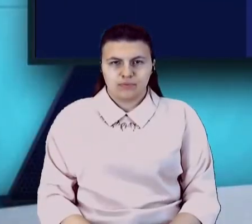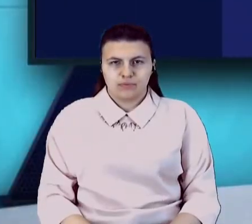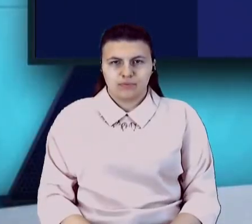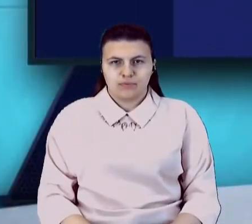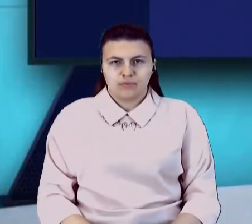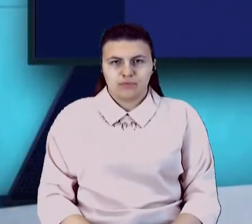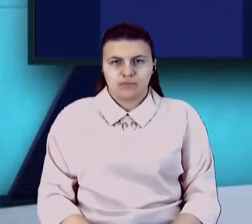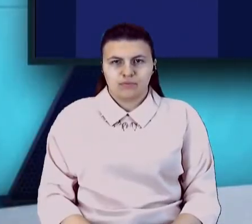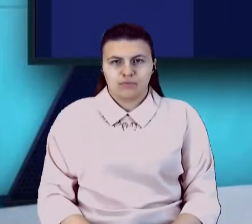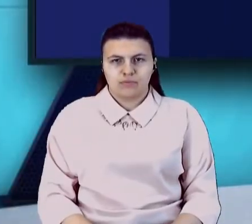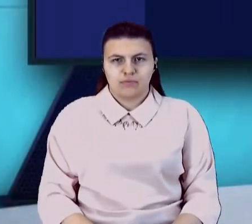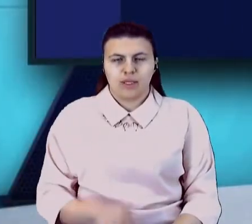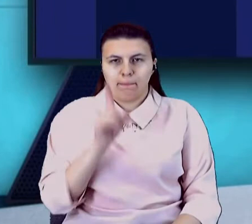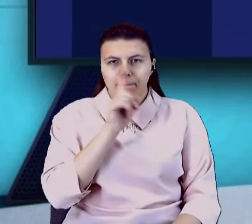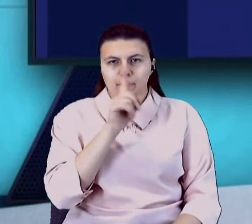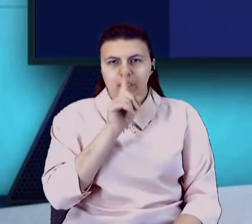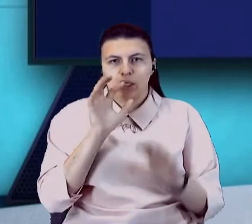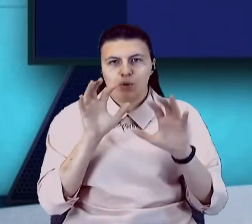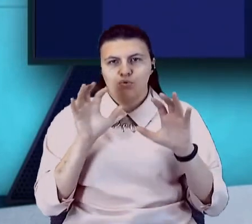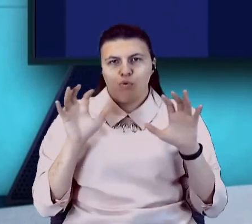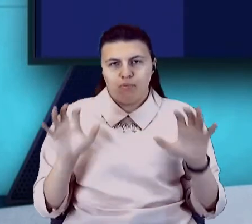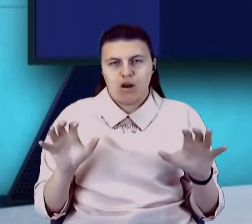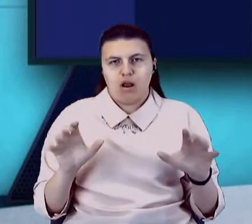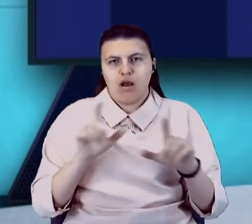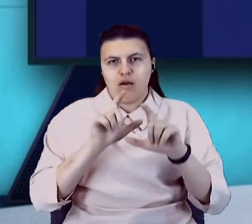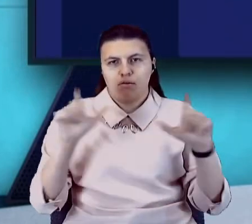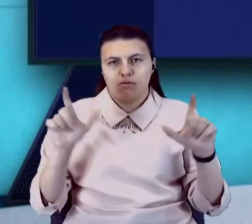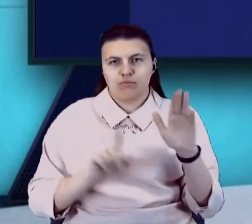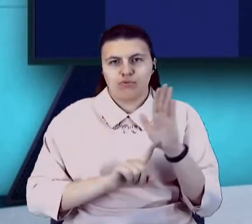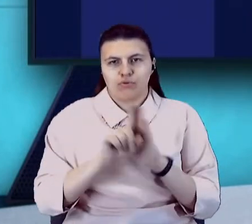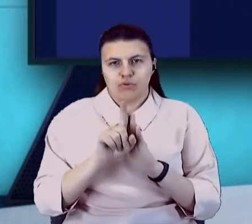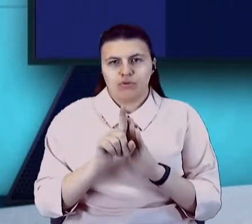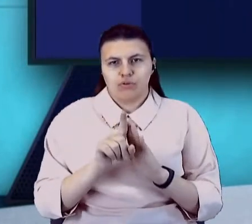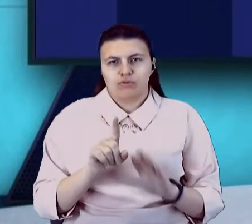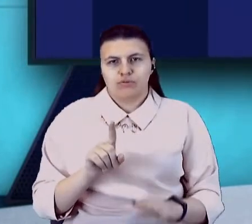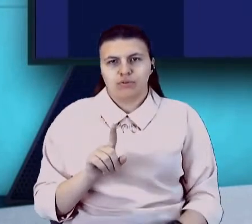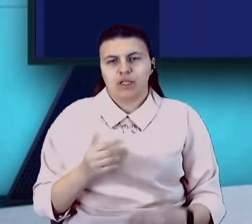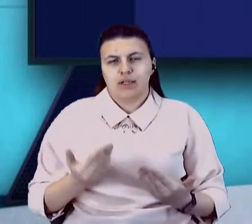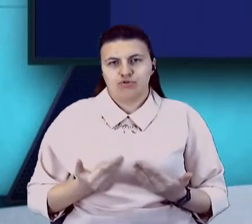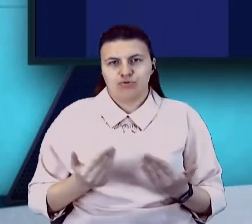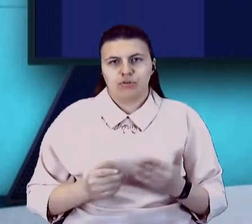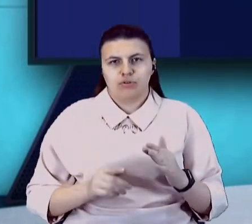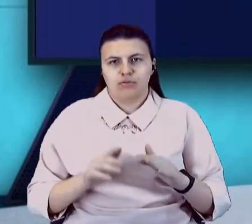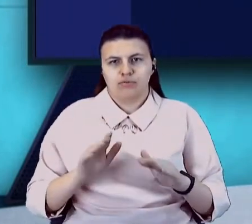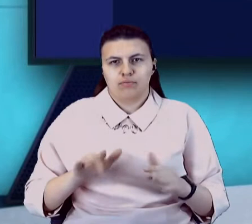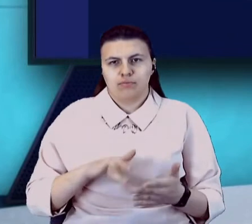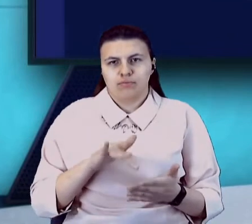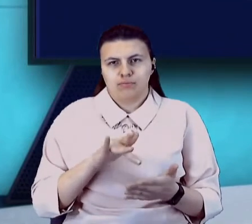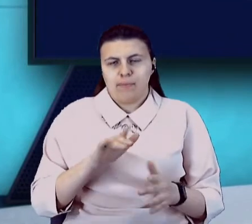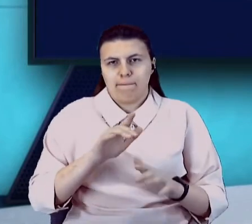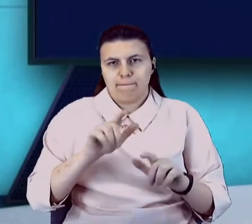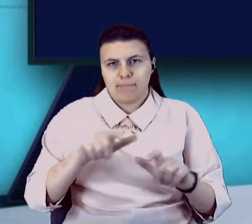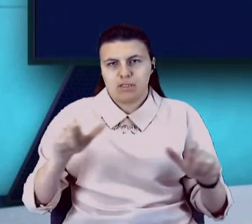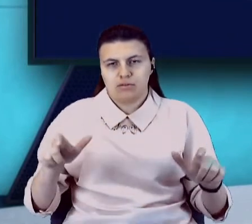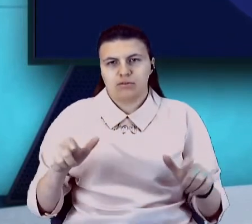Мінізоопарк. Спочатку для онуків, потім для жителів міста. На приватному подвір'ї облаштував пенсіонер зі Слов'янська. На 20